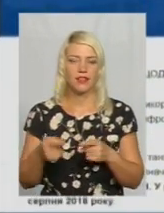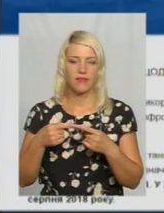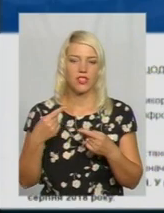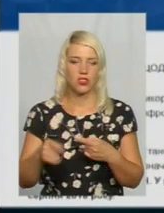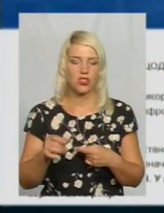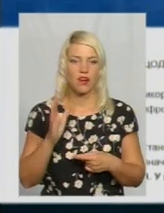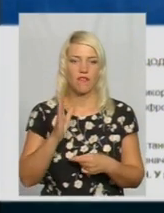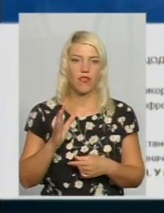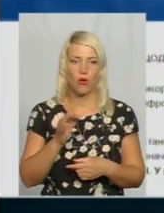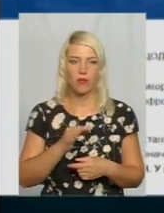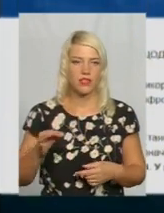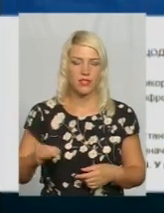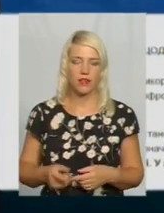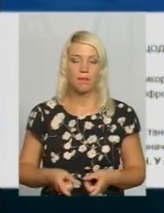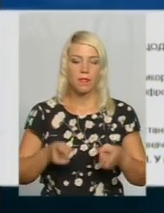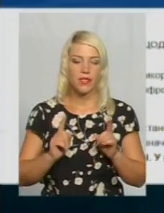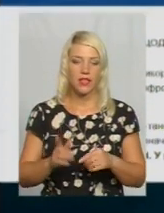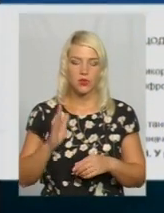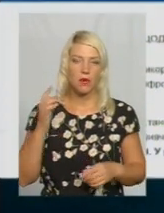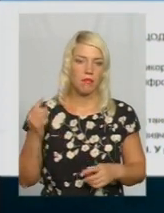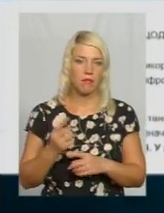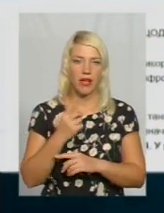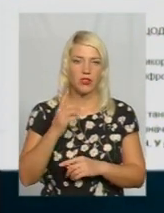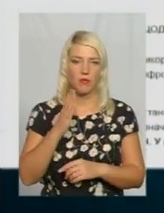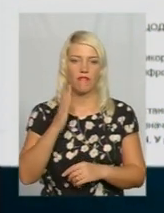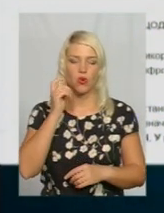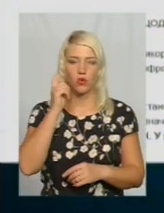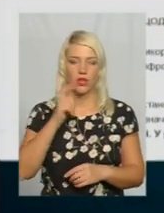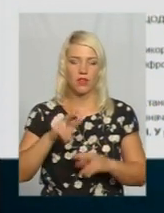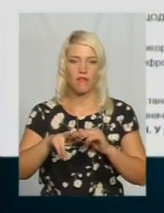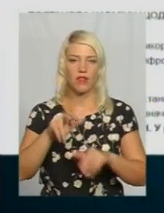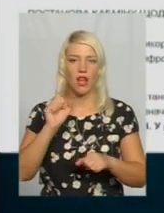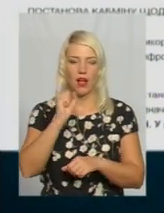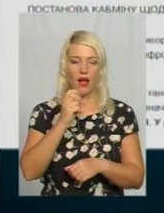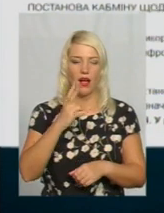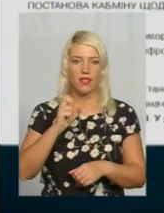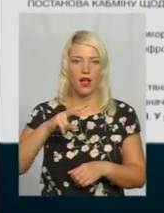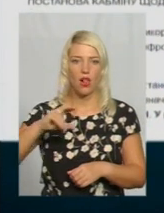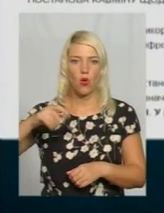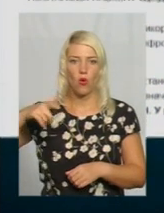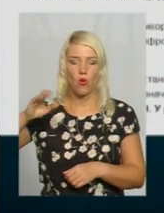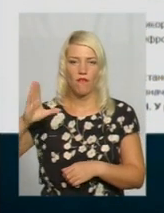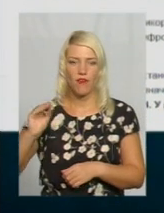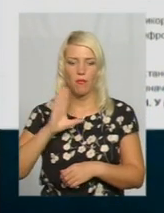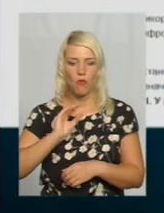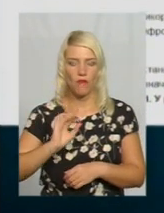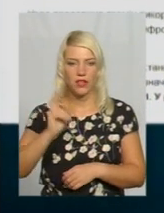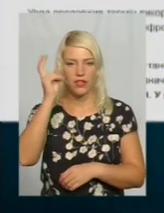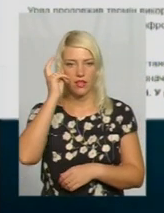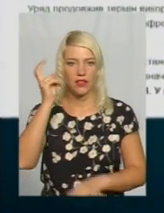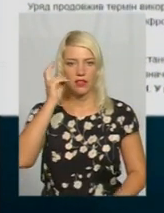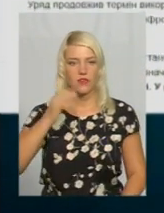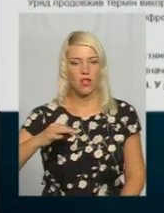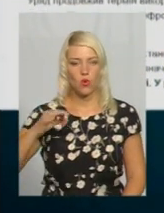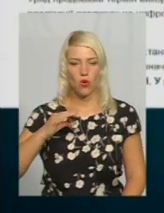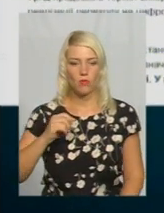областях? Дійсно, першими в Україні вимкнули аналогове мовлення саме у місті Києві, відповідно, у Київській області, а також